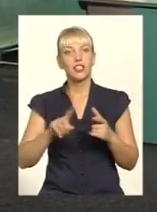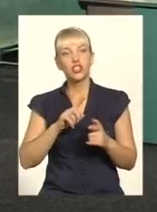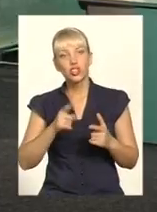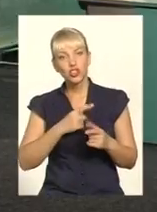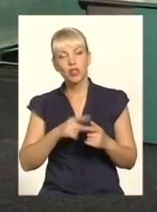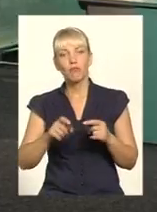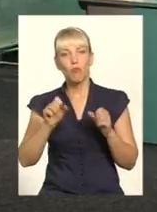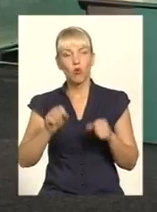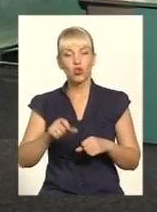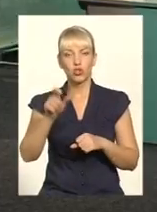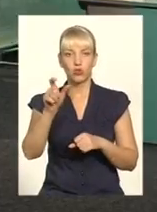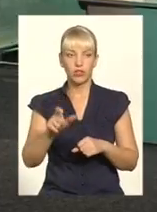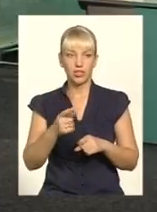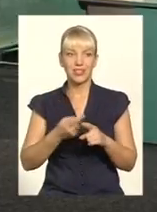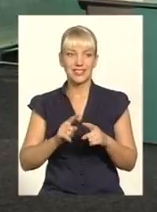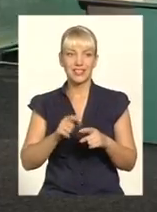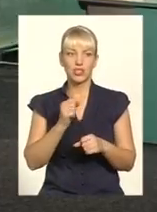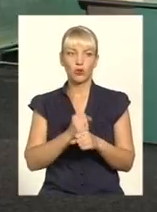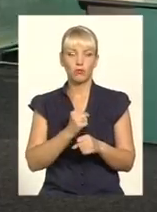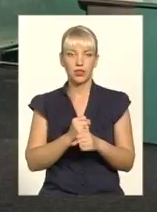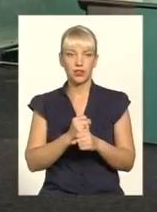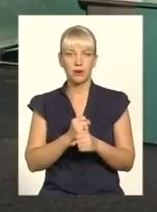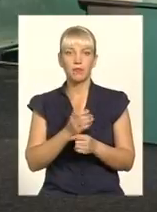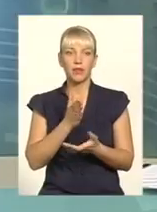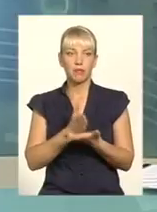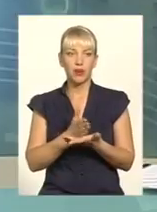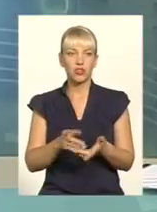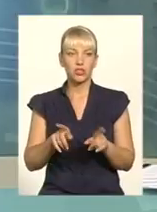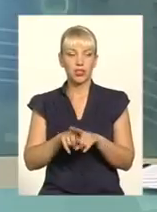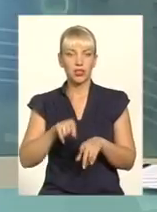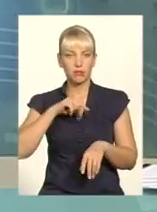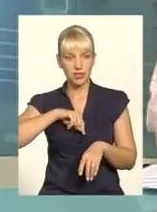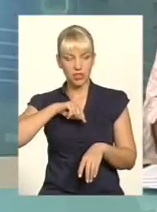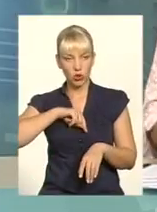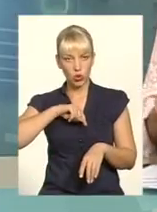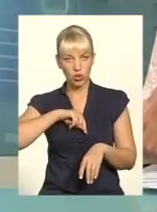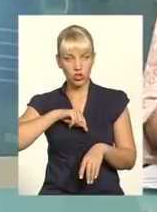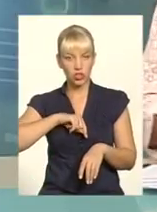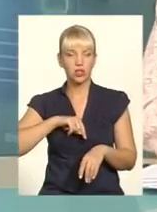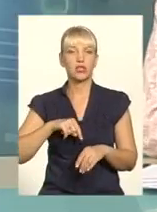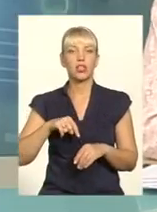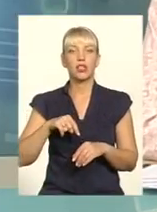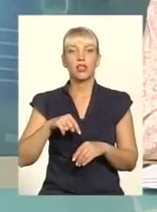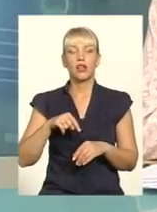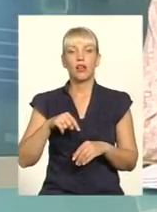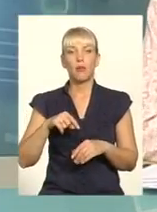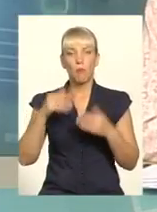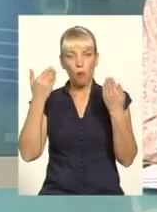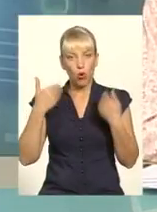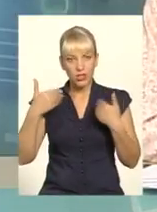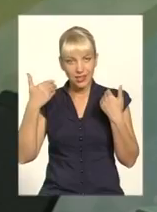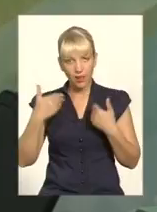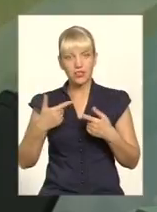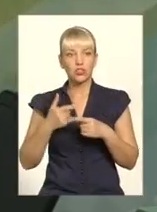людина зробити, маючи такий психологічний порад, зробити отакий злочин? По суті, це